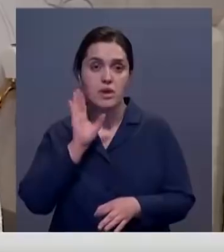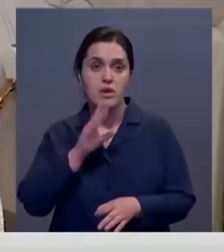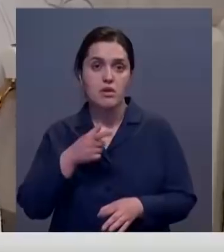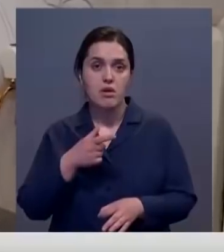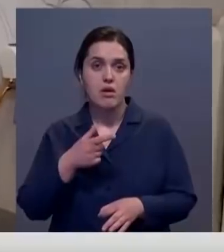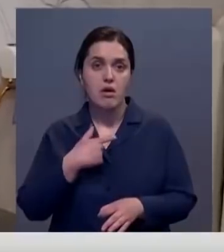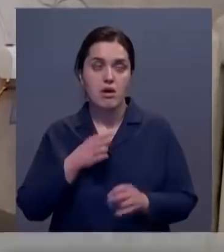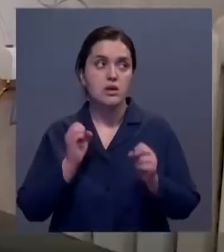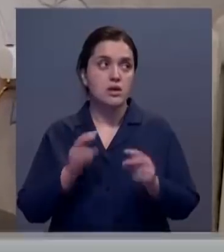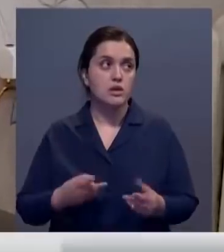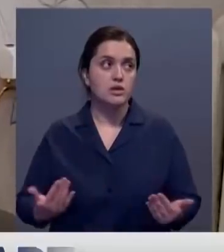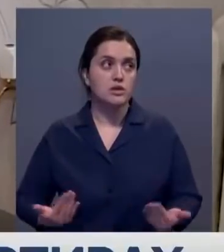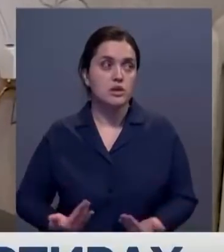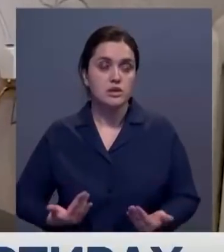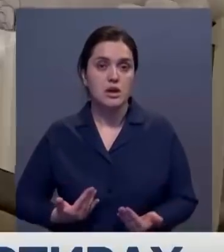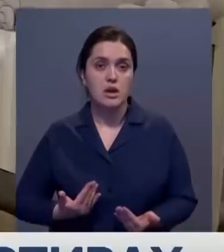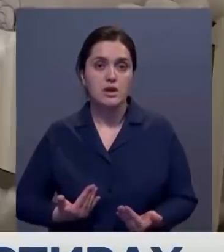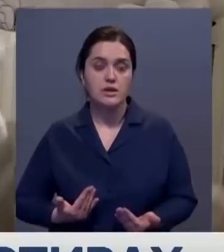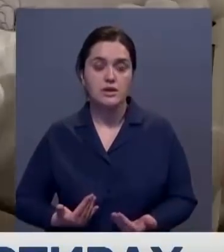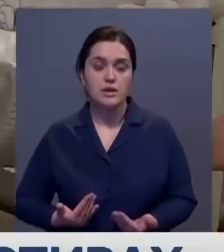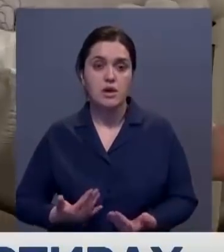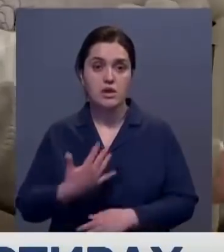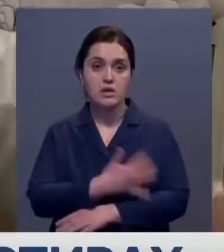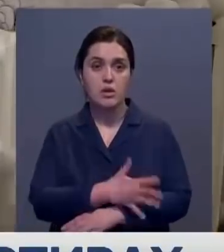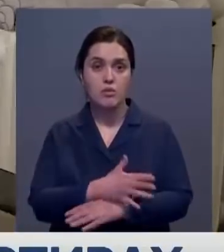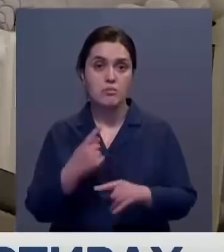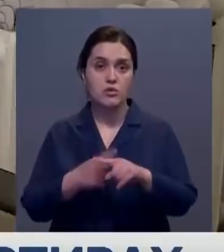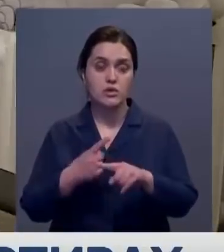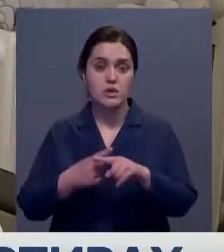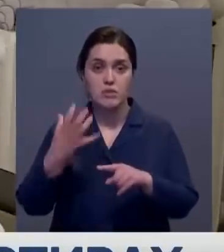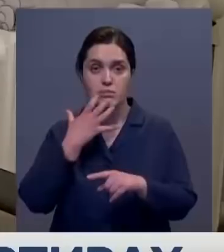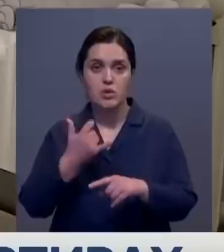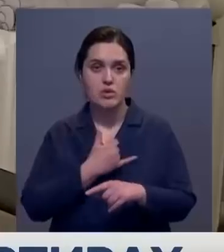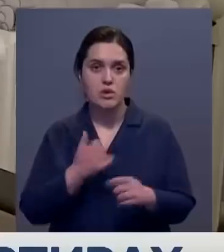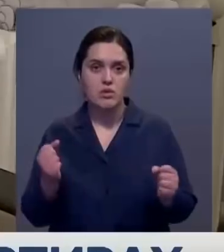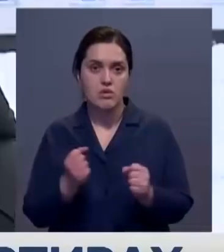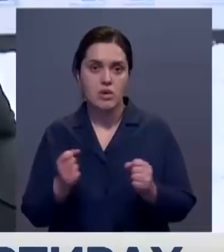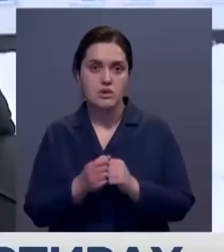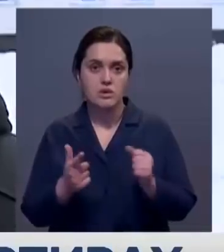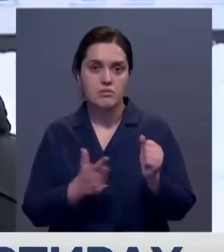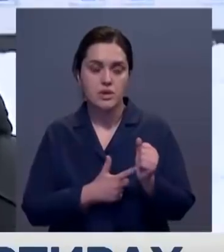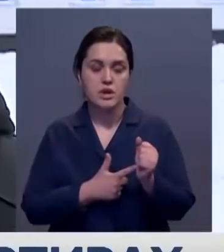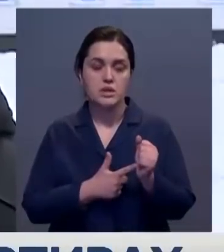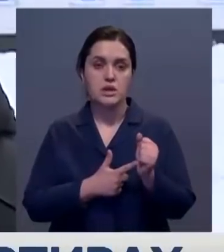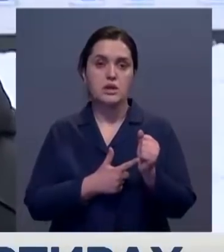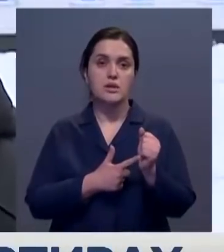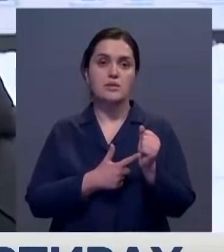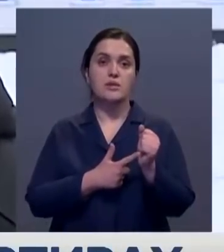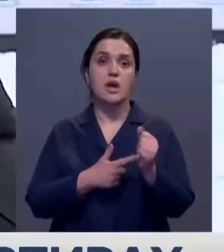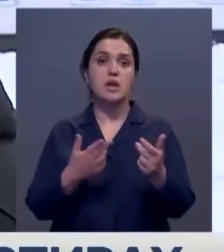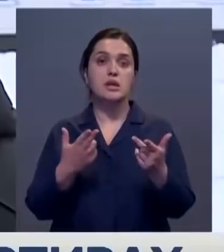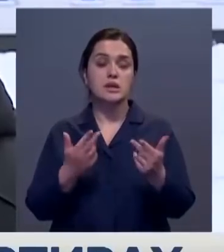от этого не легче. К нам не доходит. На улице плюсовая температура, нас 17 градусов. В данное время, да, есть